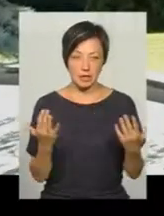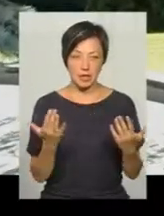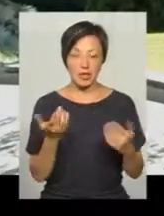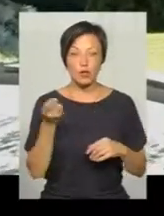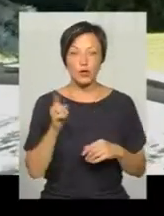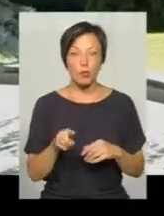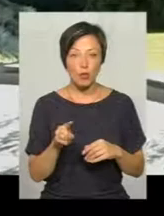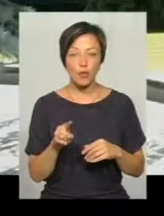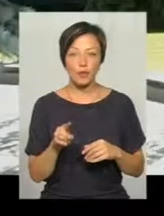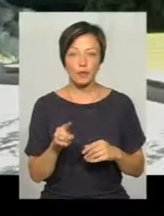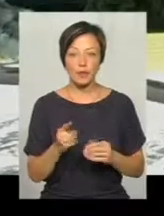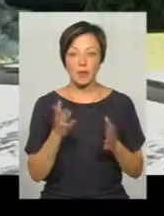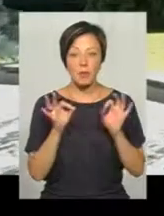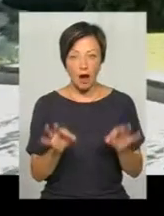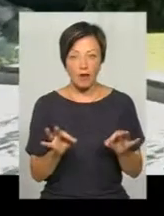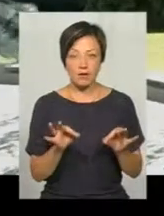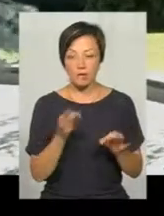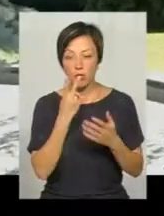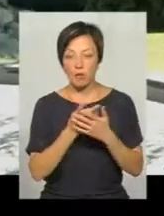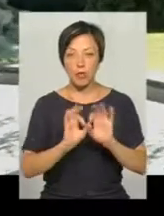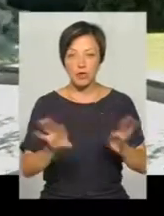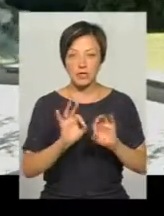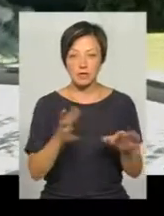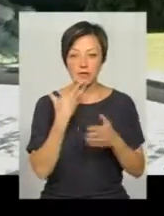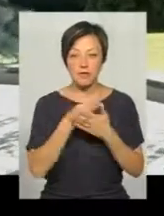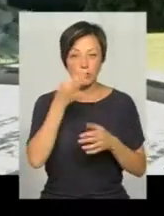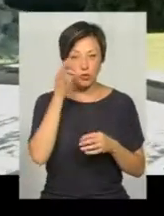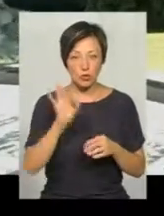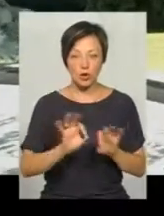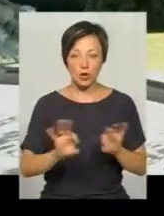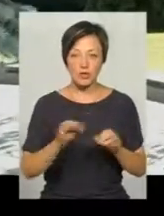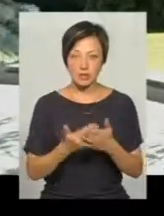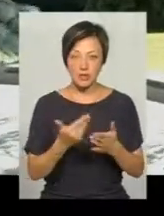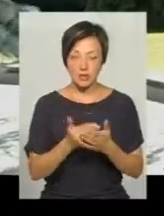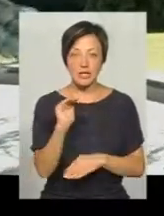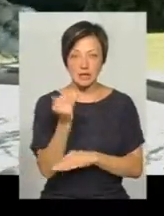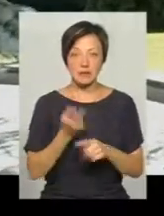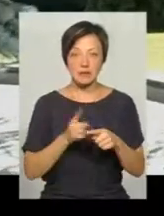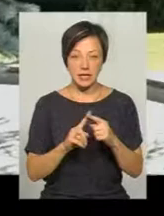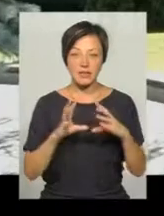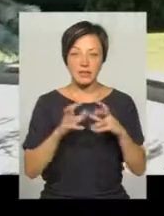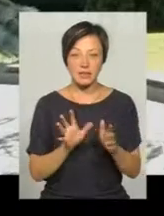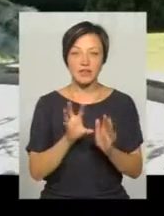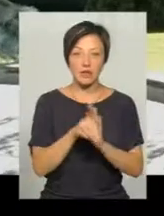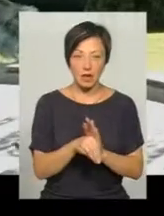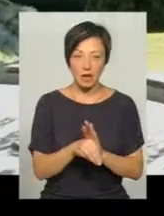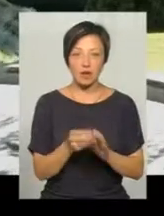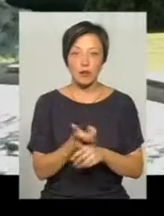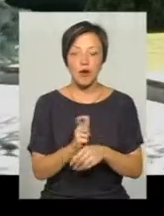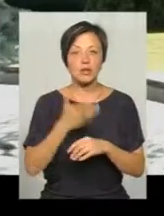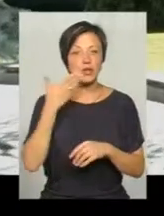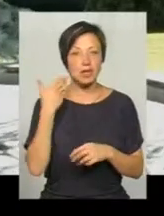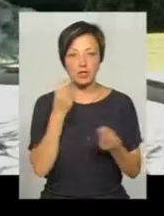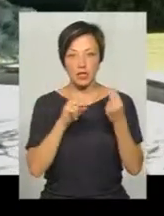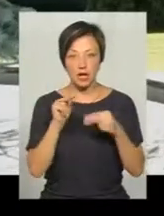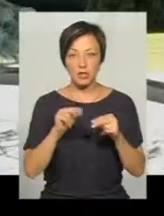І тому якби, якщо це правильно подати, пояснити, на власному досвіді все це розказати, дитина у цей світ війде набагато легше